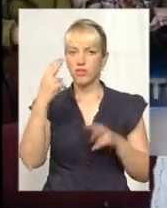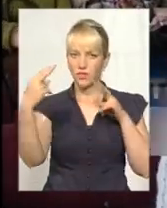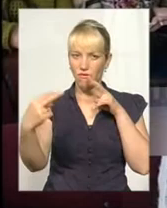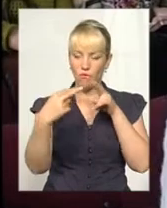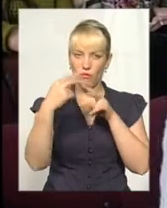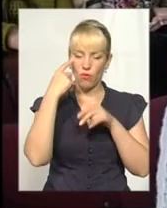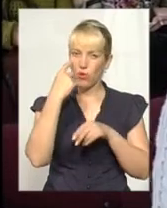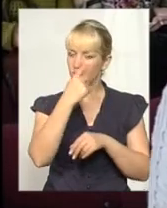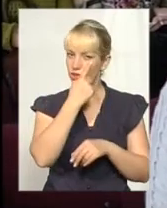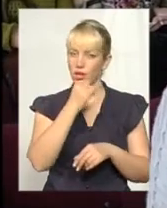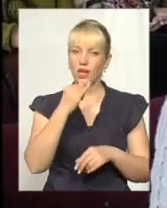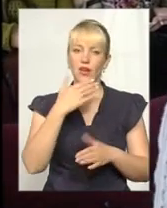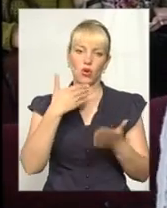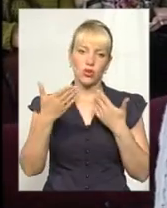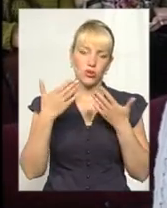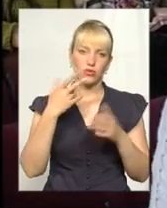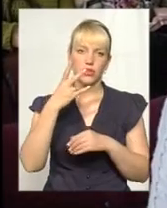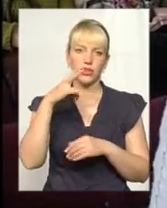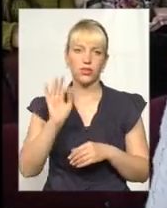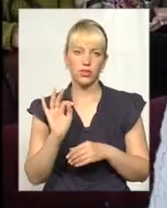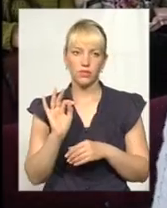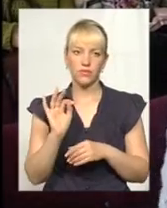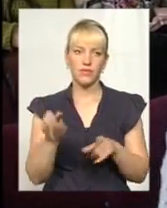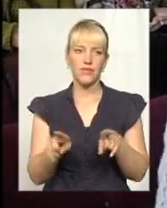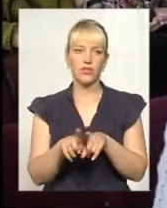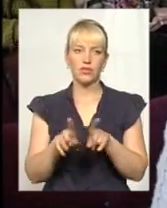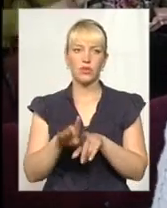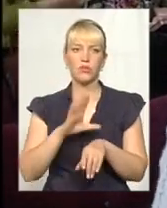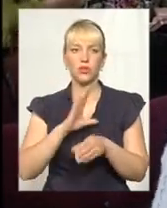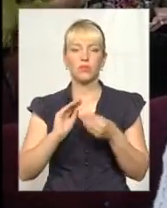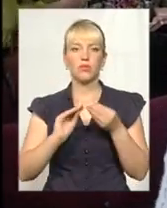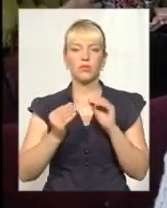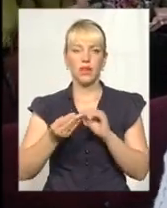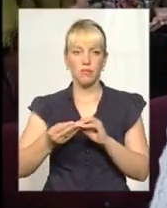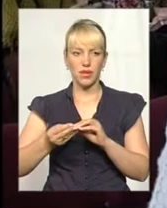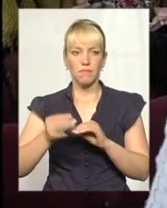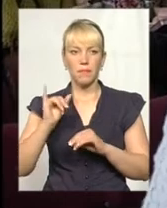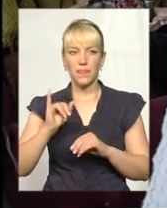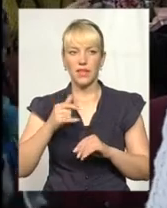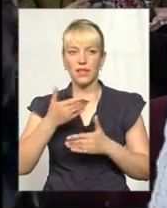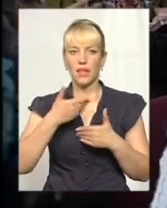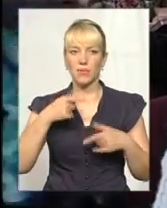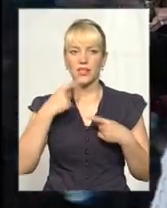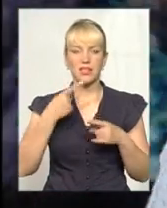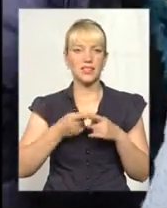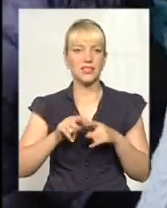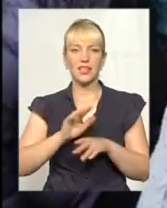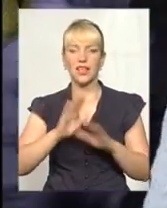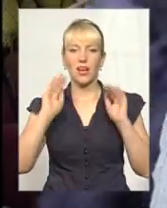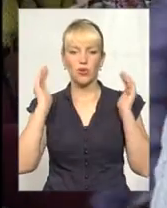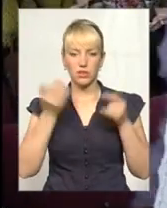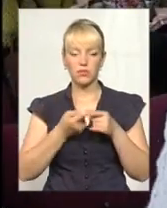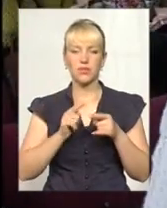вона контактувала, але все рівно були проблеми. І нам говорили, що це не аутизм, він